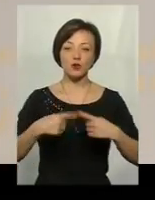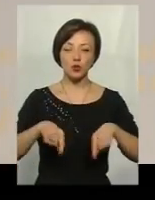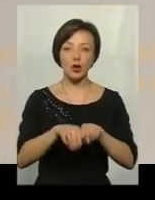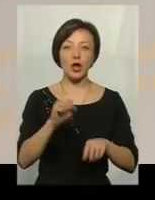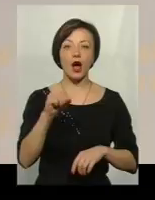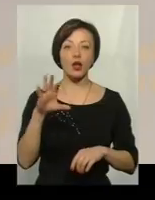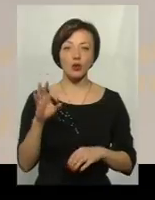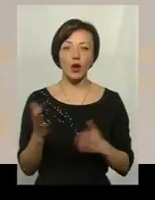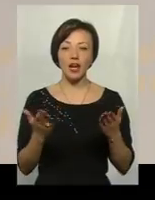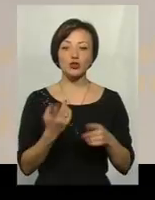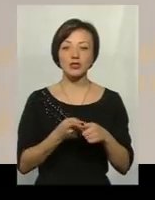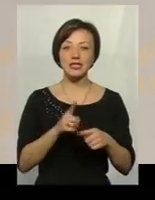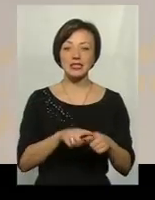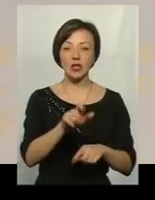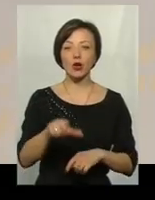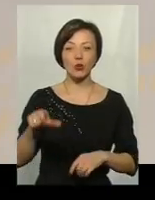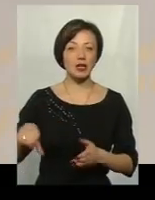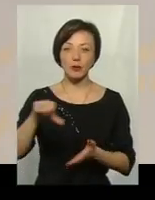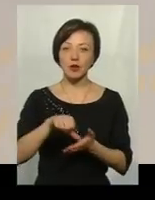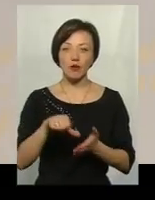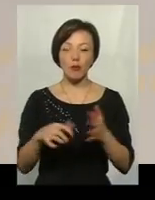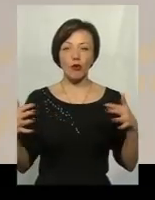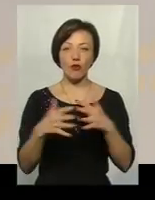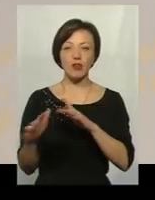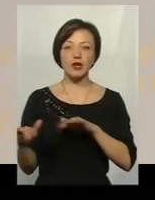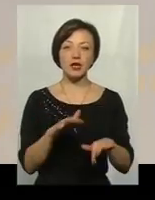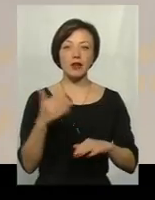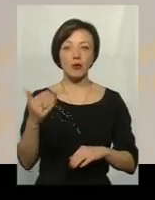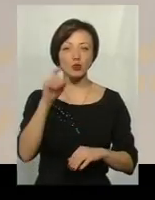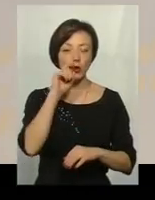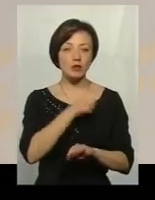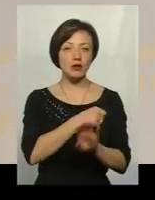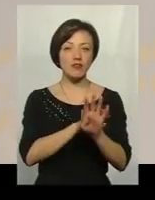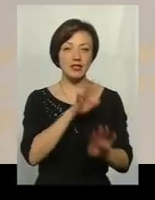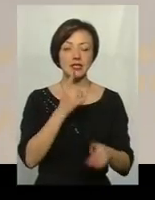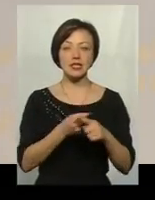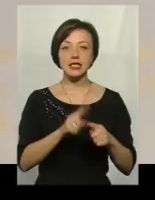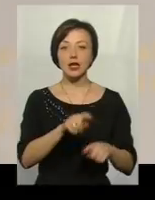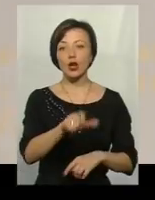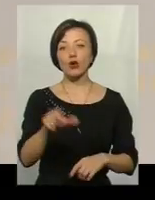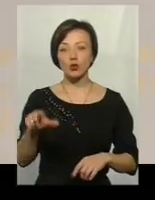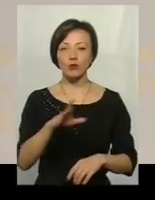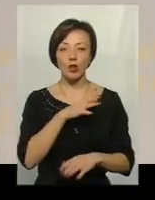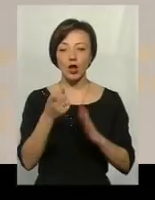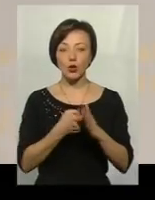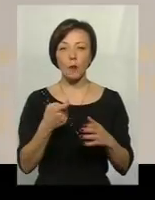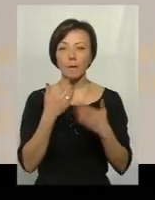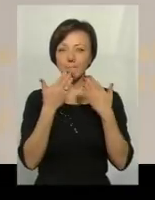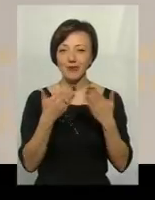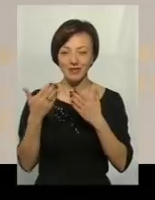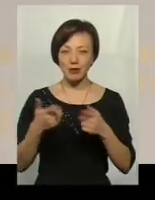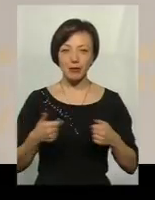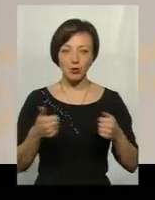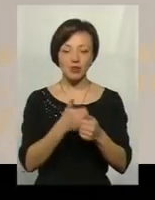беруть участь безпосередньо в бойових діях на боці українського війська. Ці люди були допитані в підрозділах